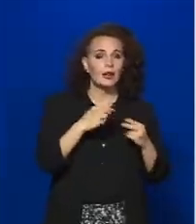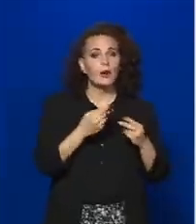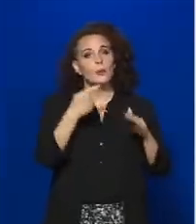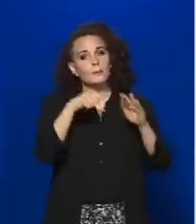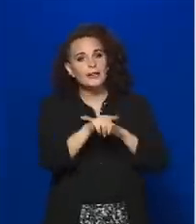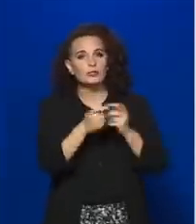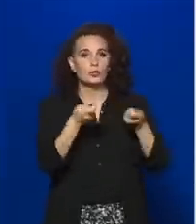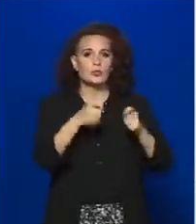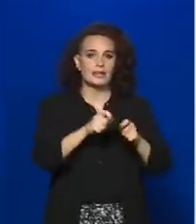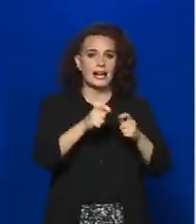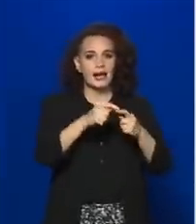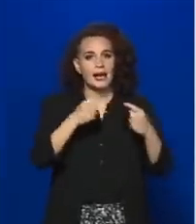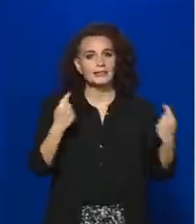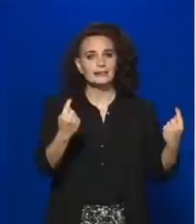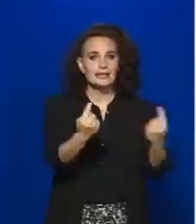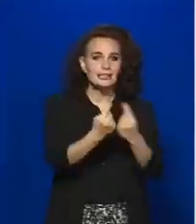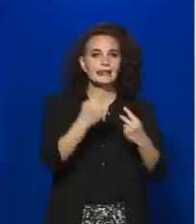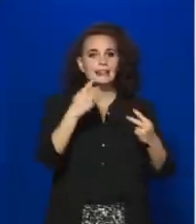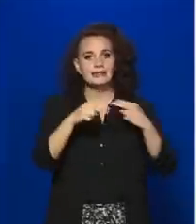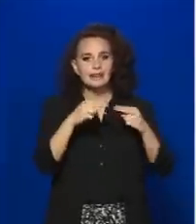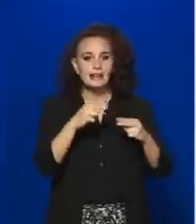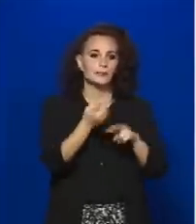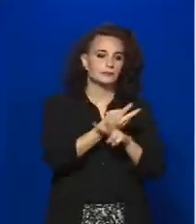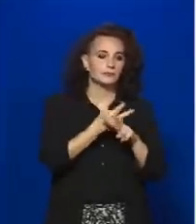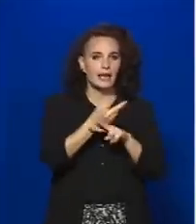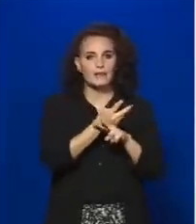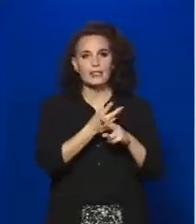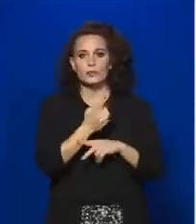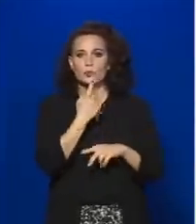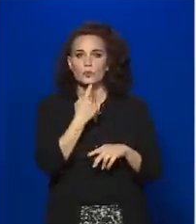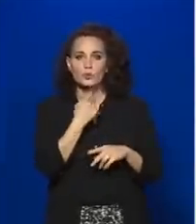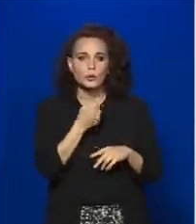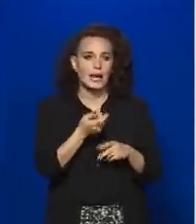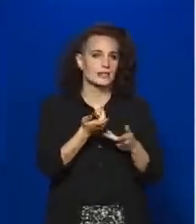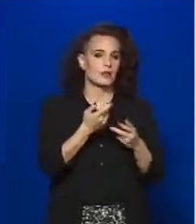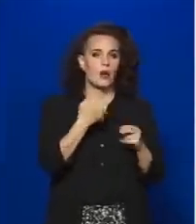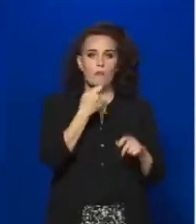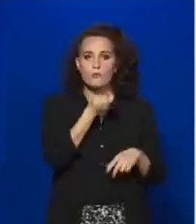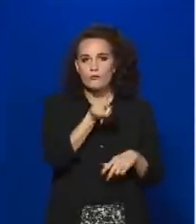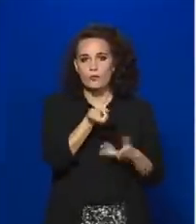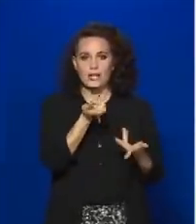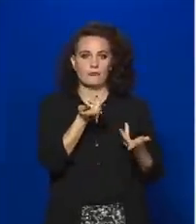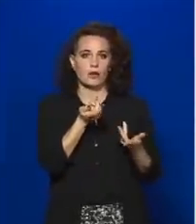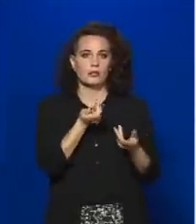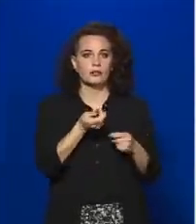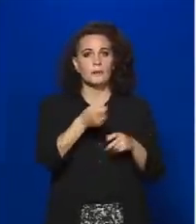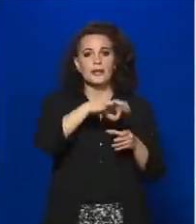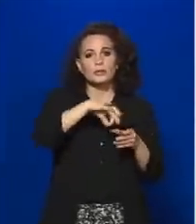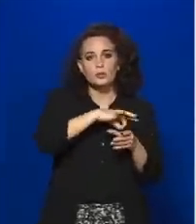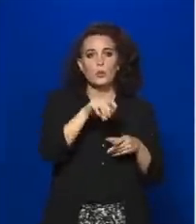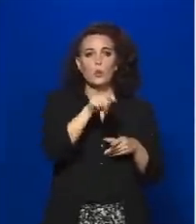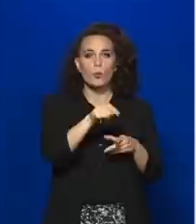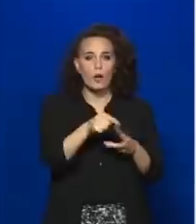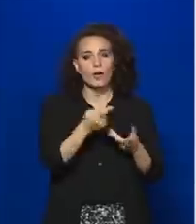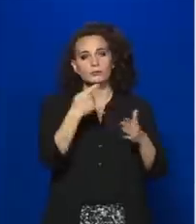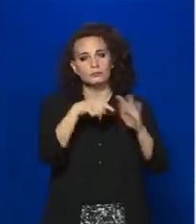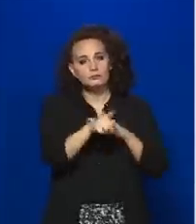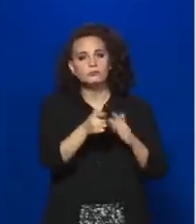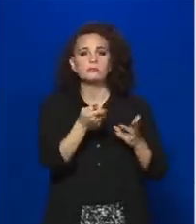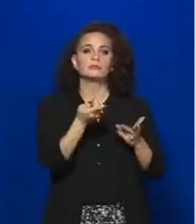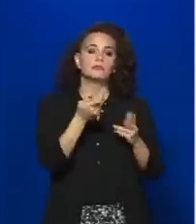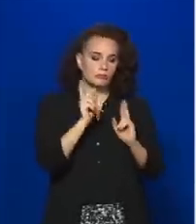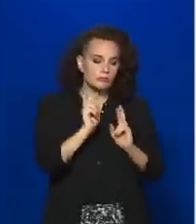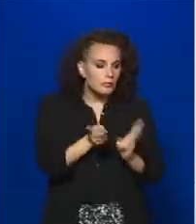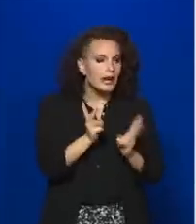részében, így különösen étteremben, kávézóban, cukrászdában, büfében és presszóban a tartózkodás immáron